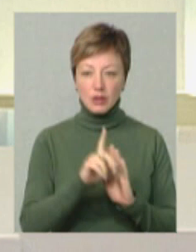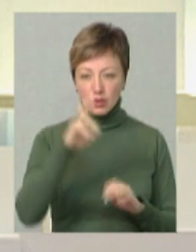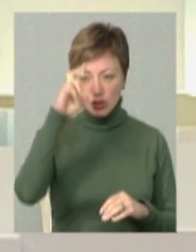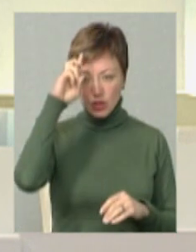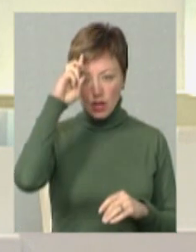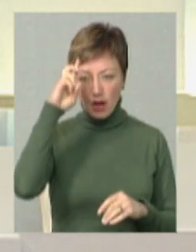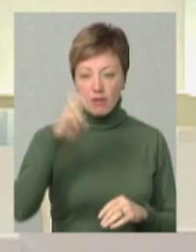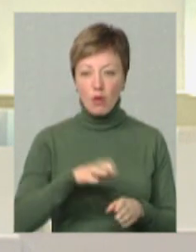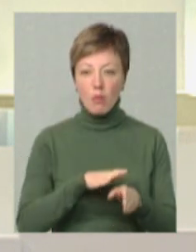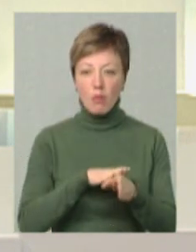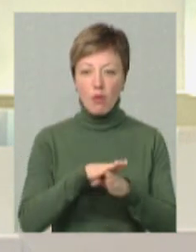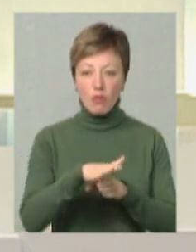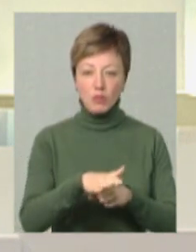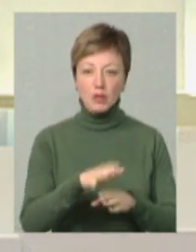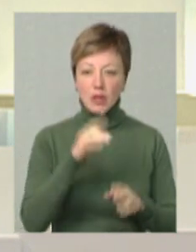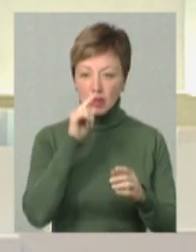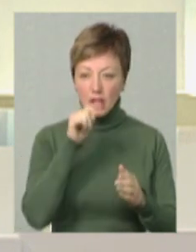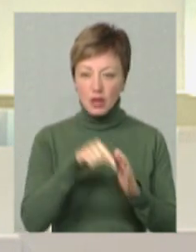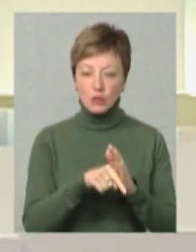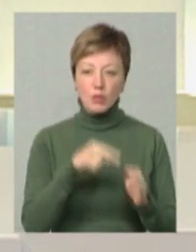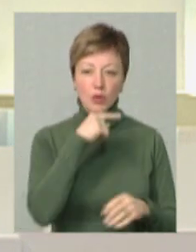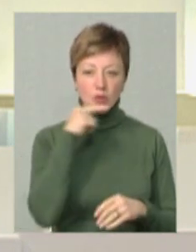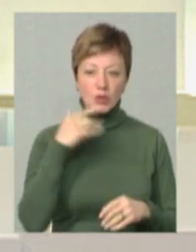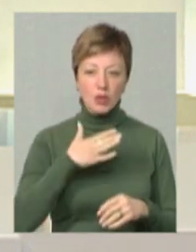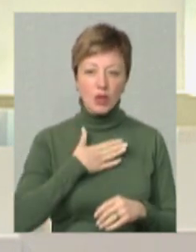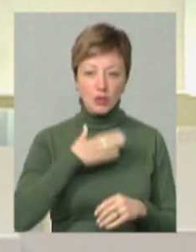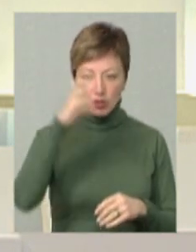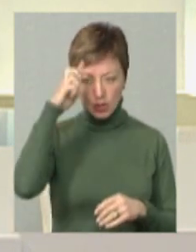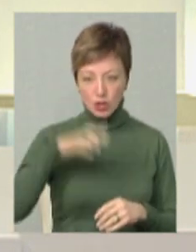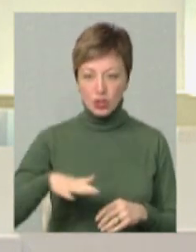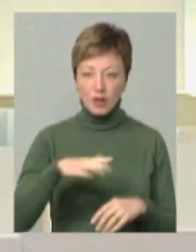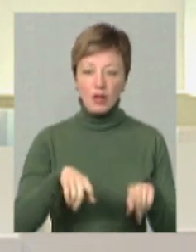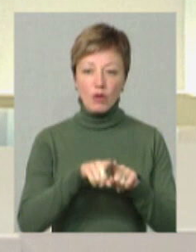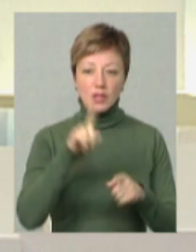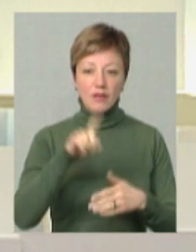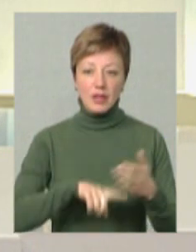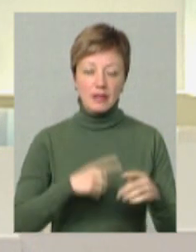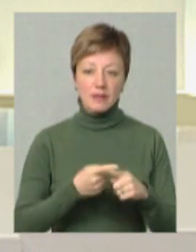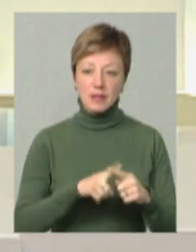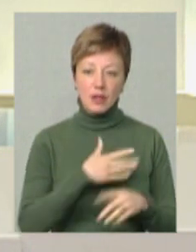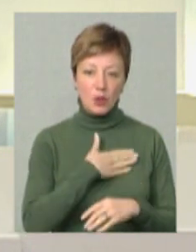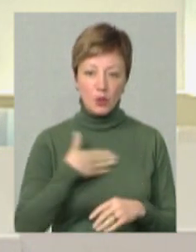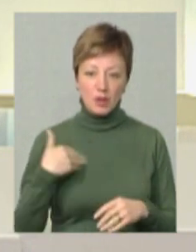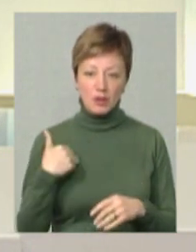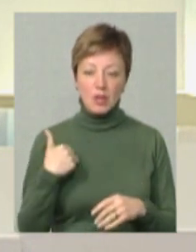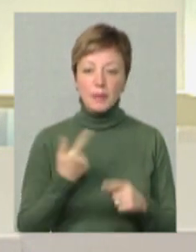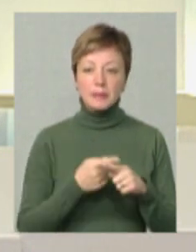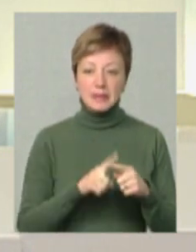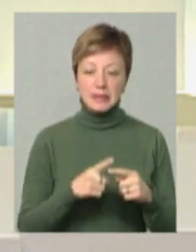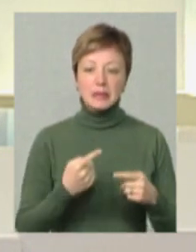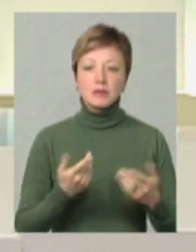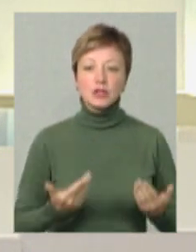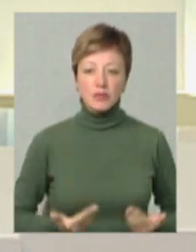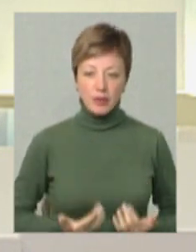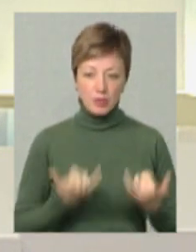повномасштабний наступ РФ на нашу державу, також вірити в це не хотілося. Але ми з цим живемо на